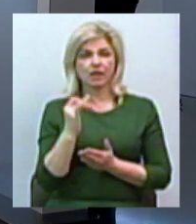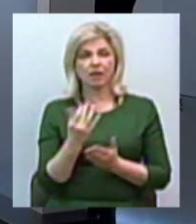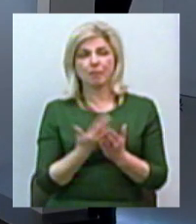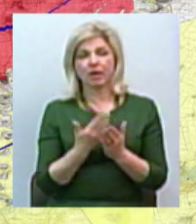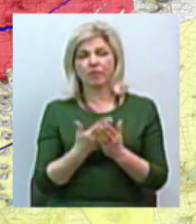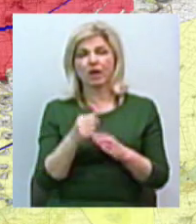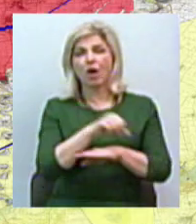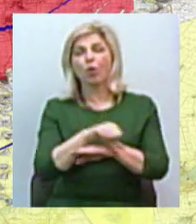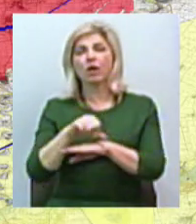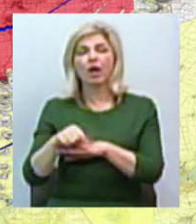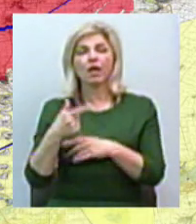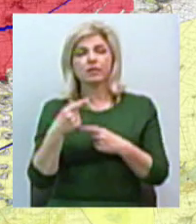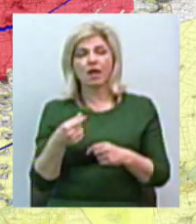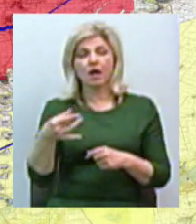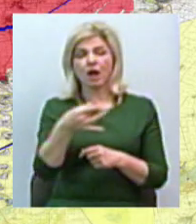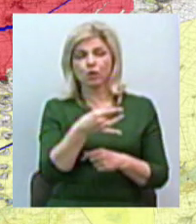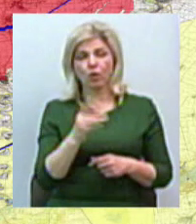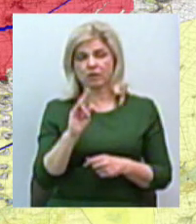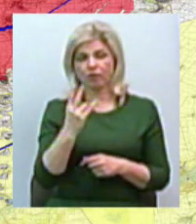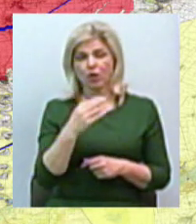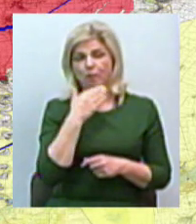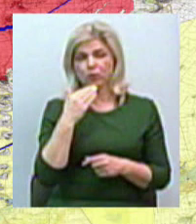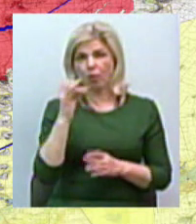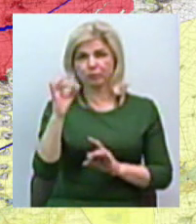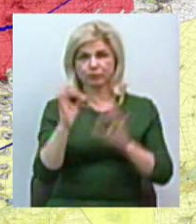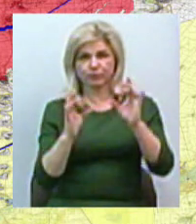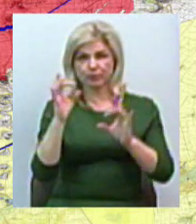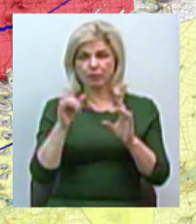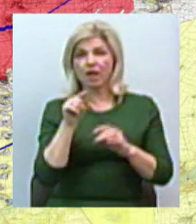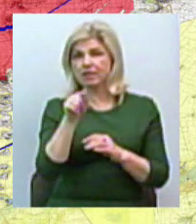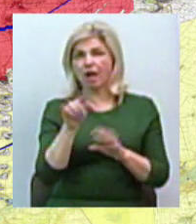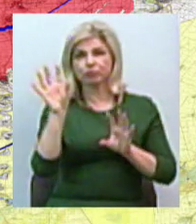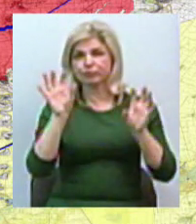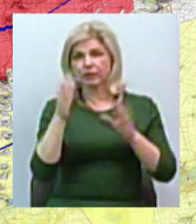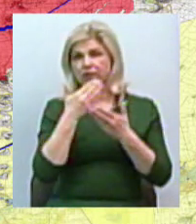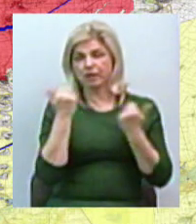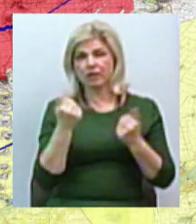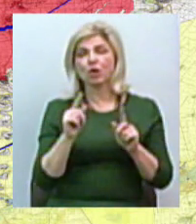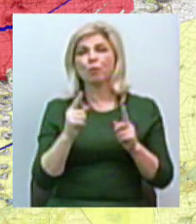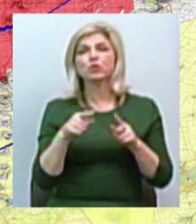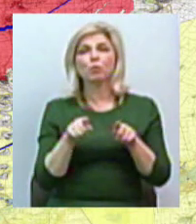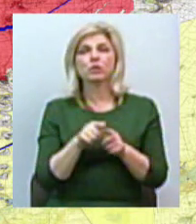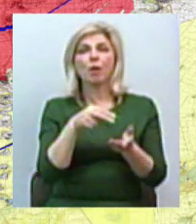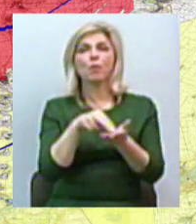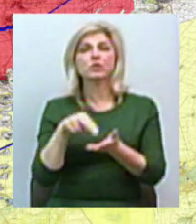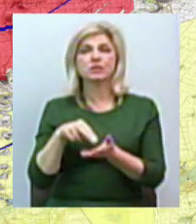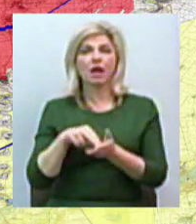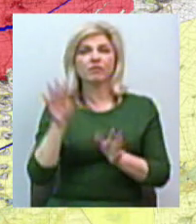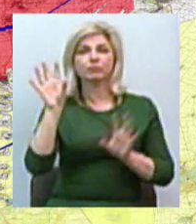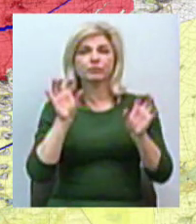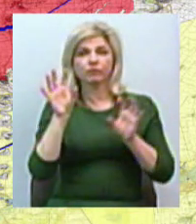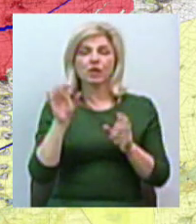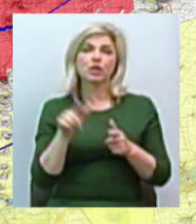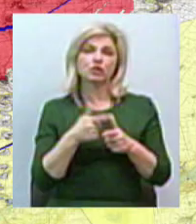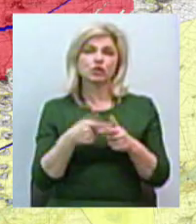районів Миколаївщини дуже багато прогалене. Чому саме так розташовані передавачі і чим може бути